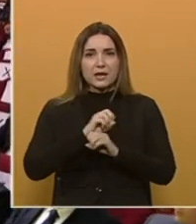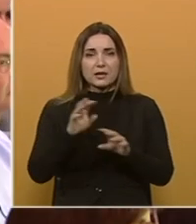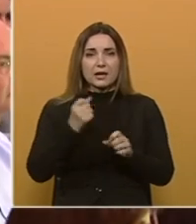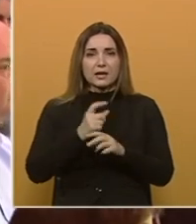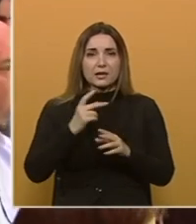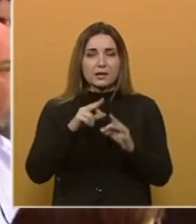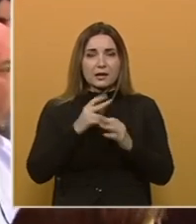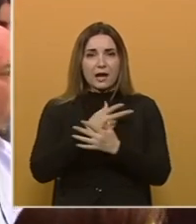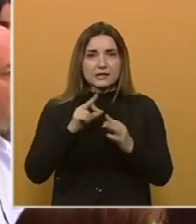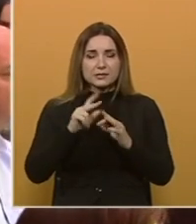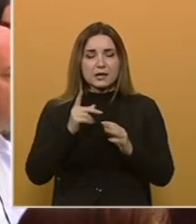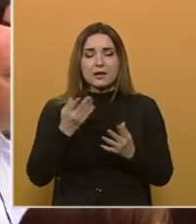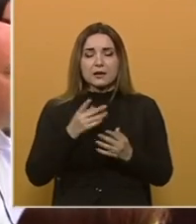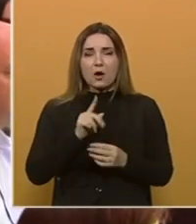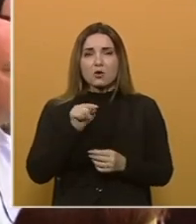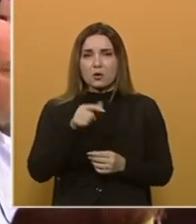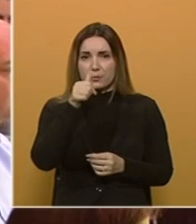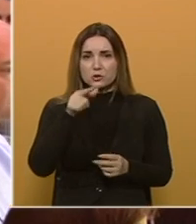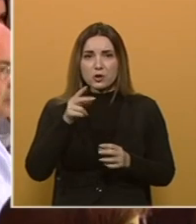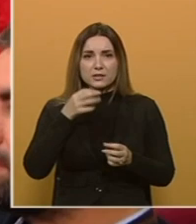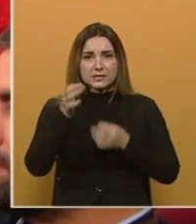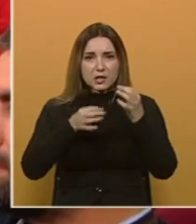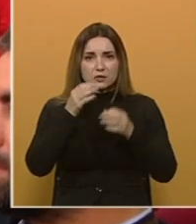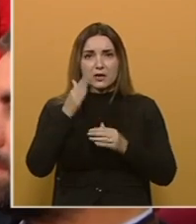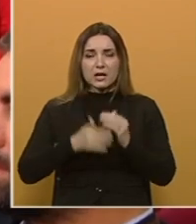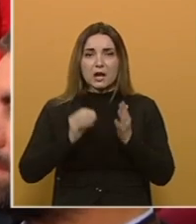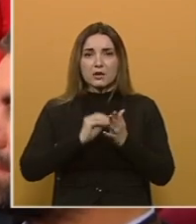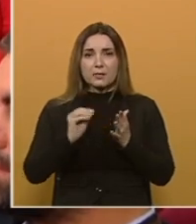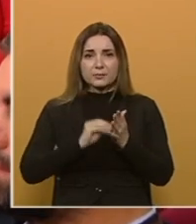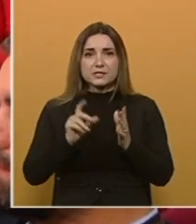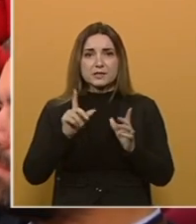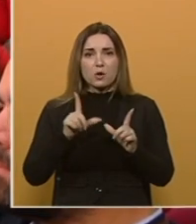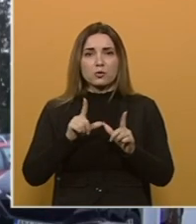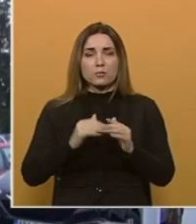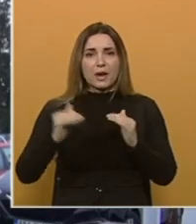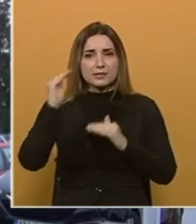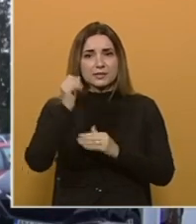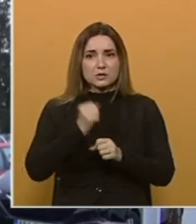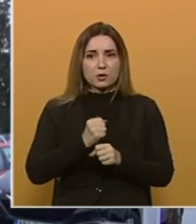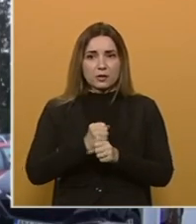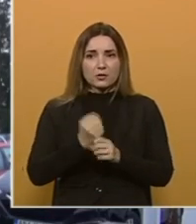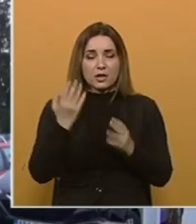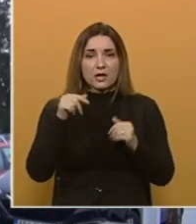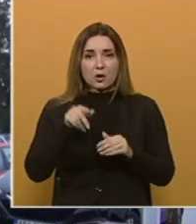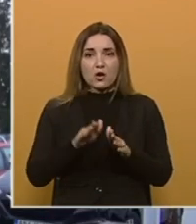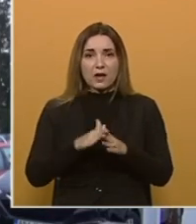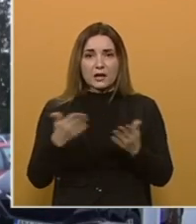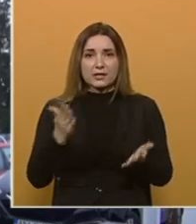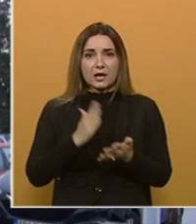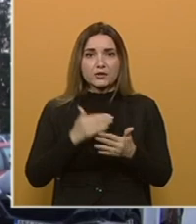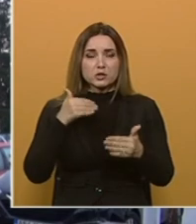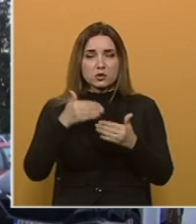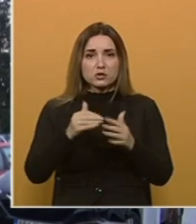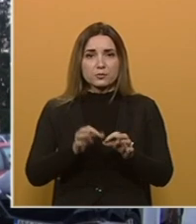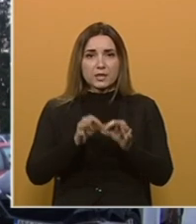Gaze i zapadnoj obali, kao i onome što je istraživao i na kraju napisao u magistarskom radu. Iako je ova knjiga već dostupna